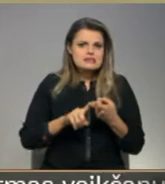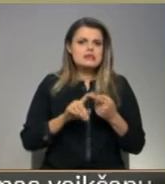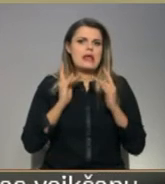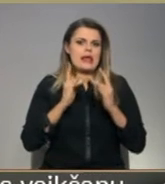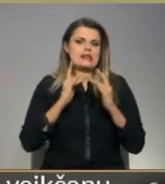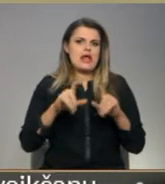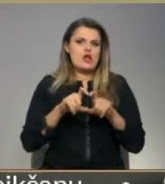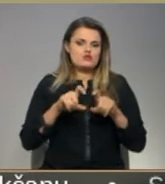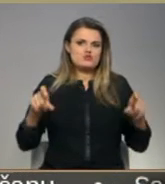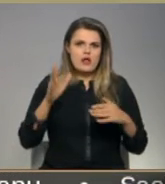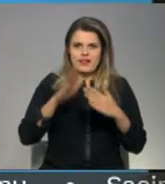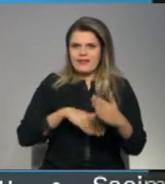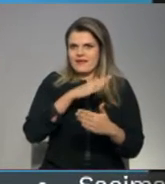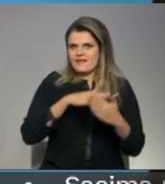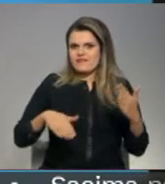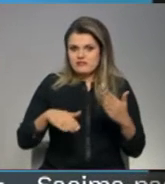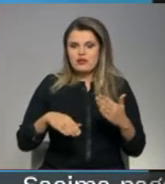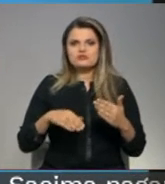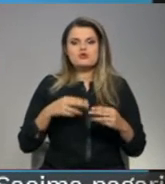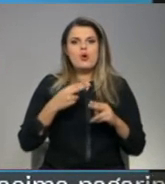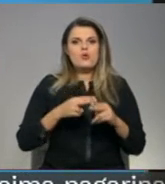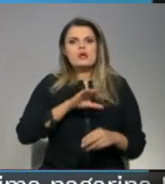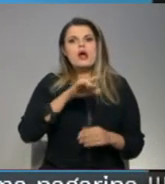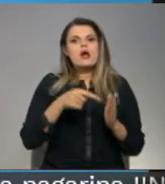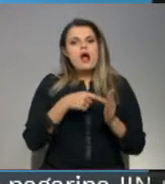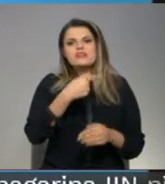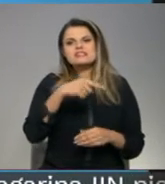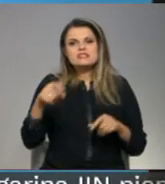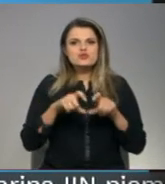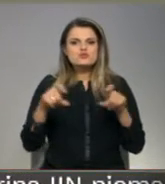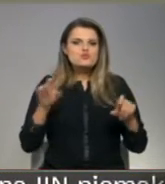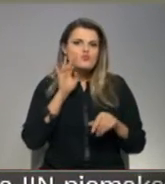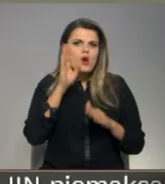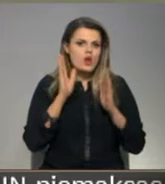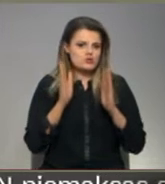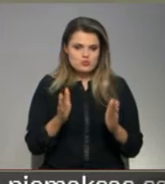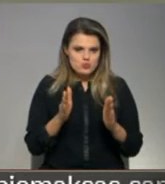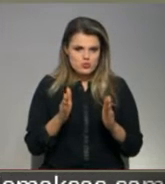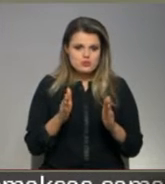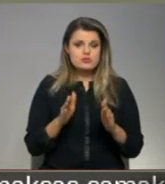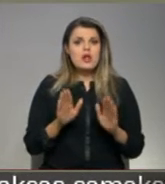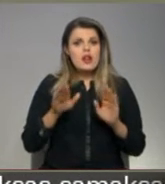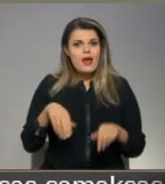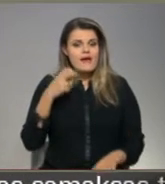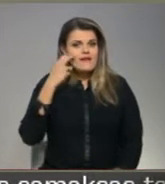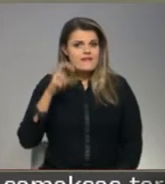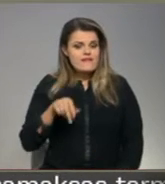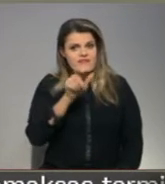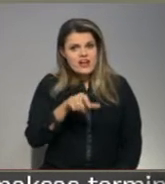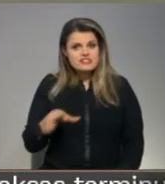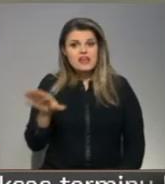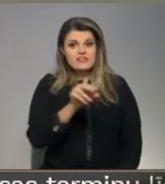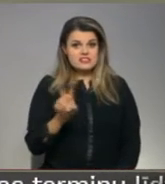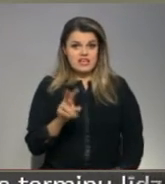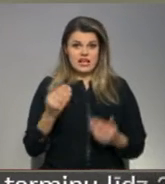internāta pamatskolas likvidēšanu un pārējošie teisošu izglītības iestāžu liktiņiem. Tad vai vecāki, tie,